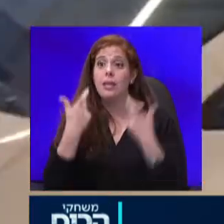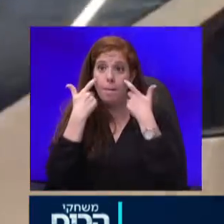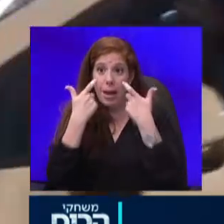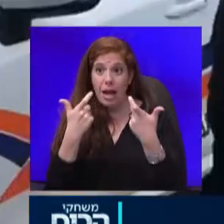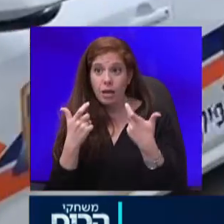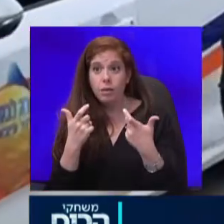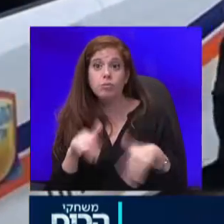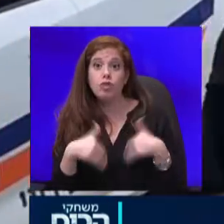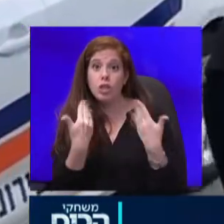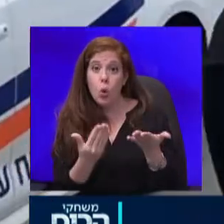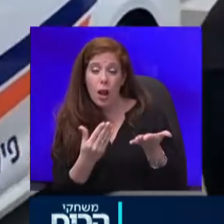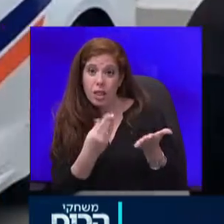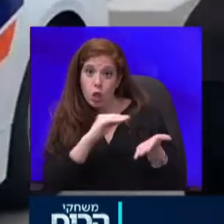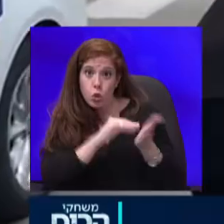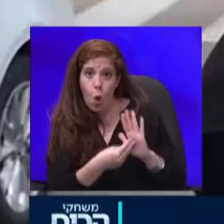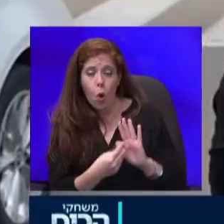כל כך ירשים.